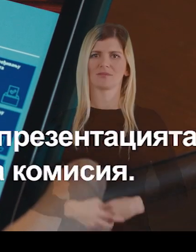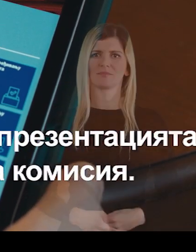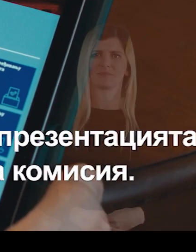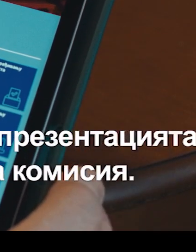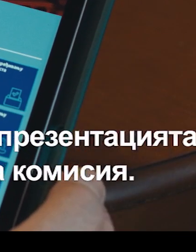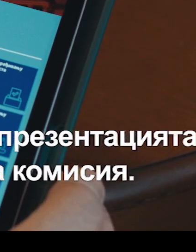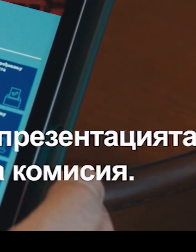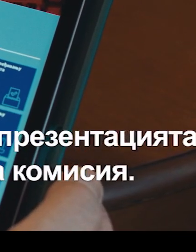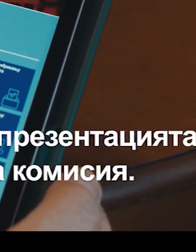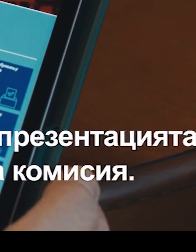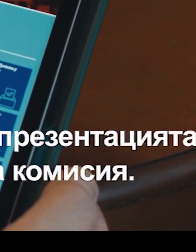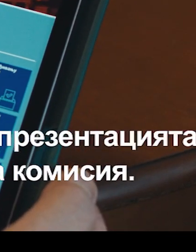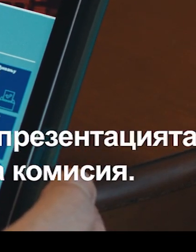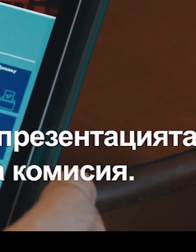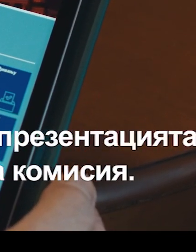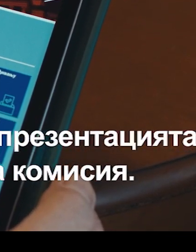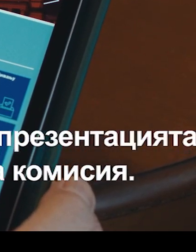избирателната комисия до 11 часа в деня на гласуването.